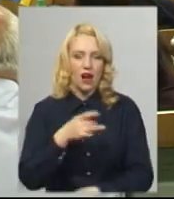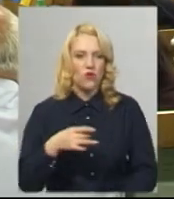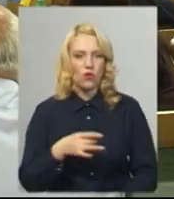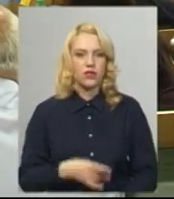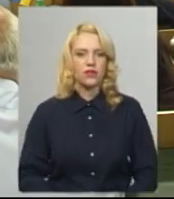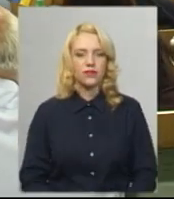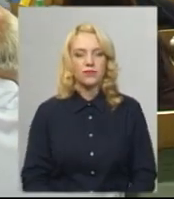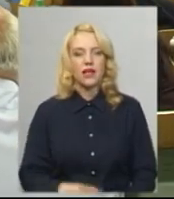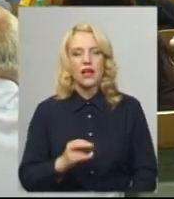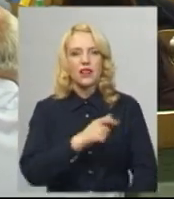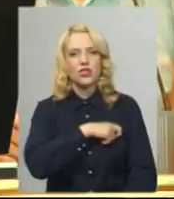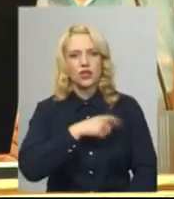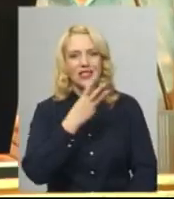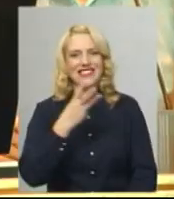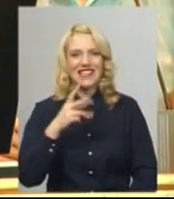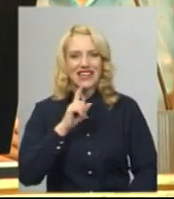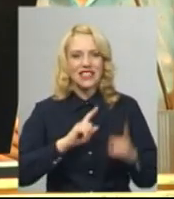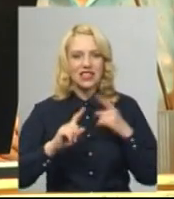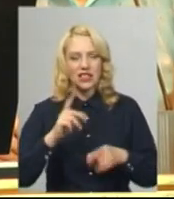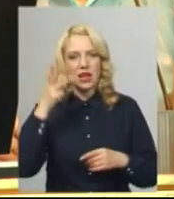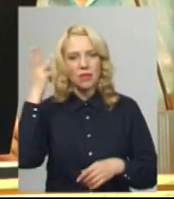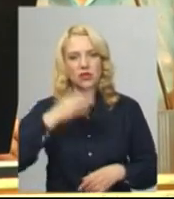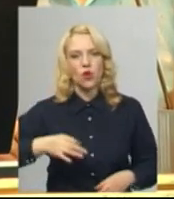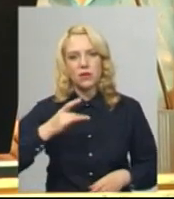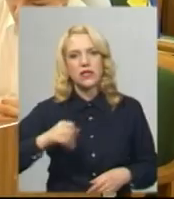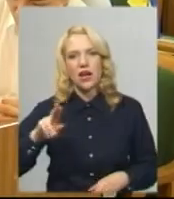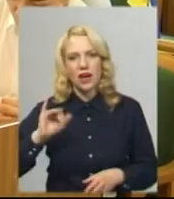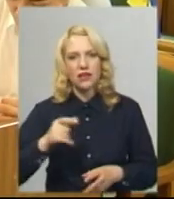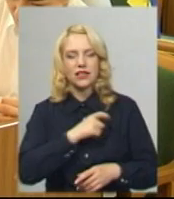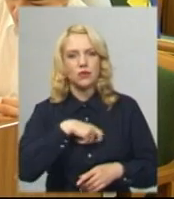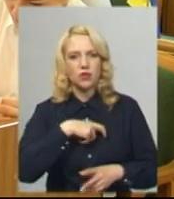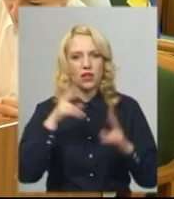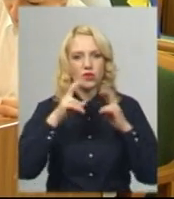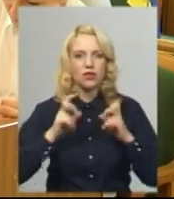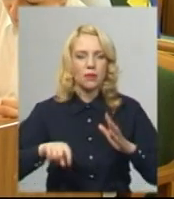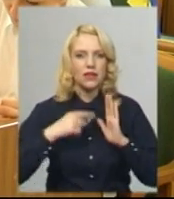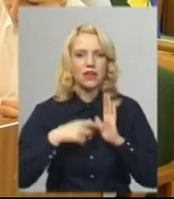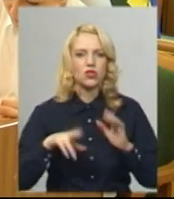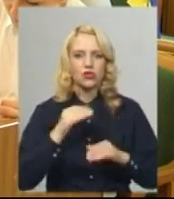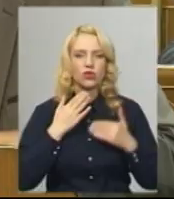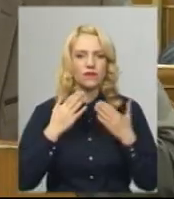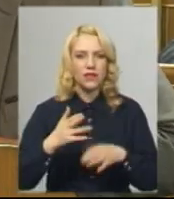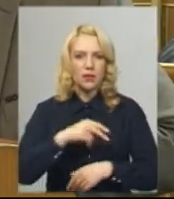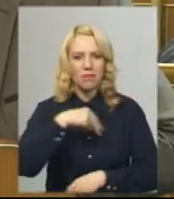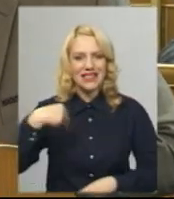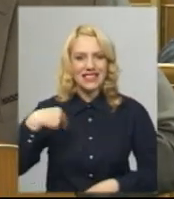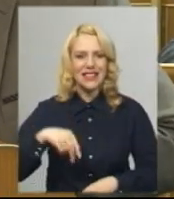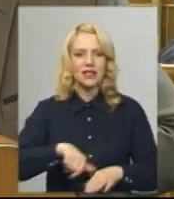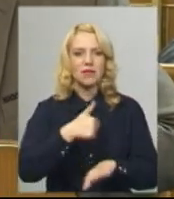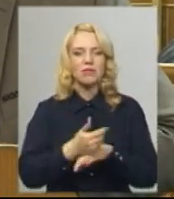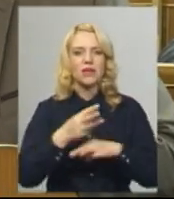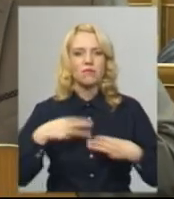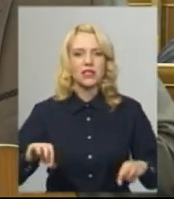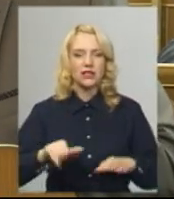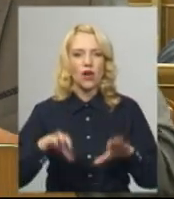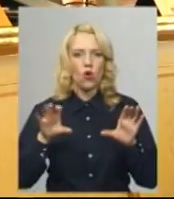На черговій 33 сесії Хмельницької обласної ради народні обранці розглядали питання щодо звернення до президента, прем'єр-міністра